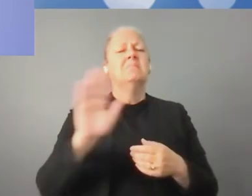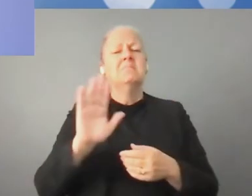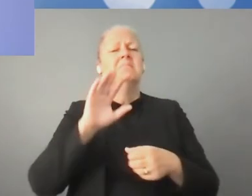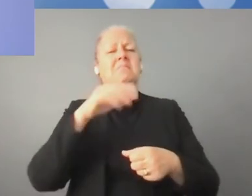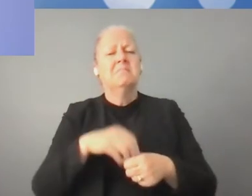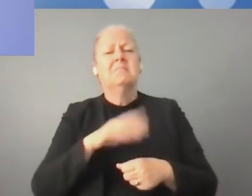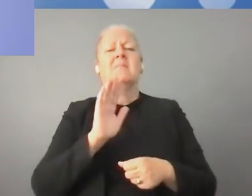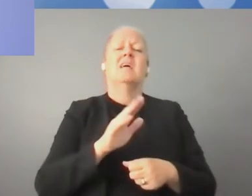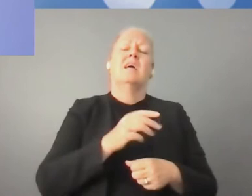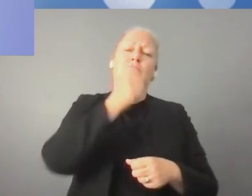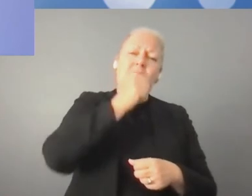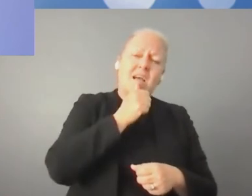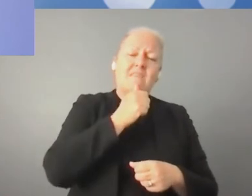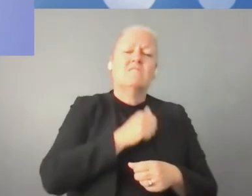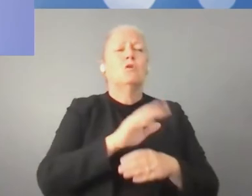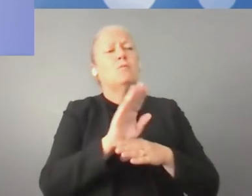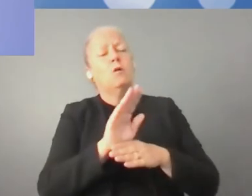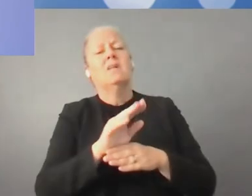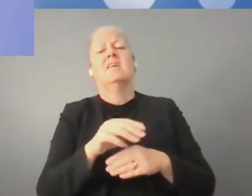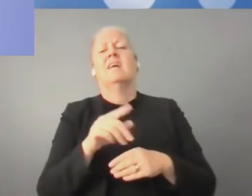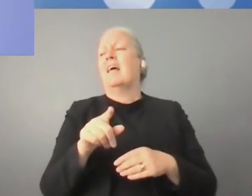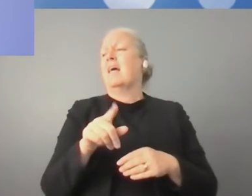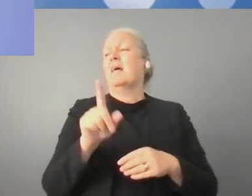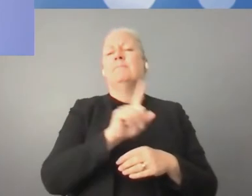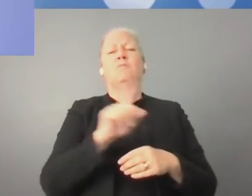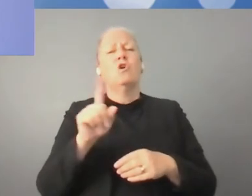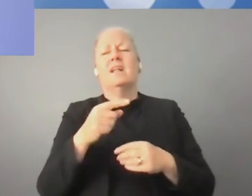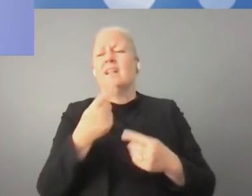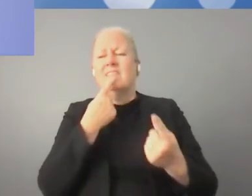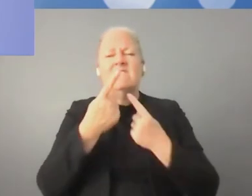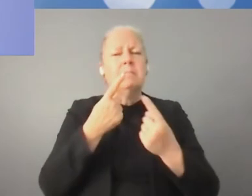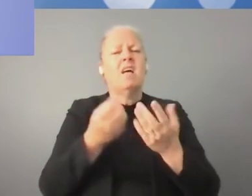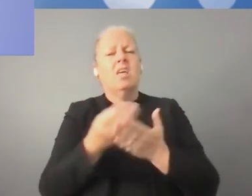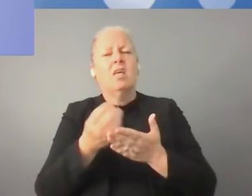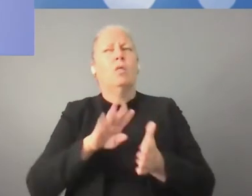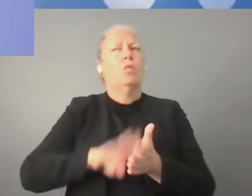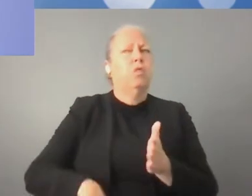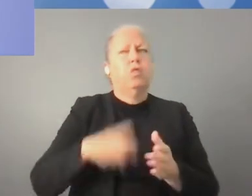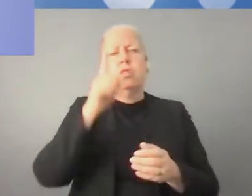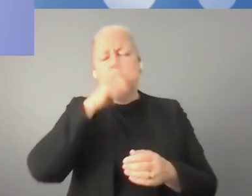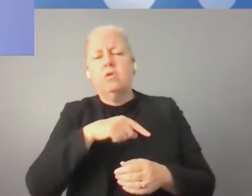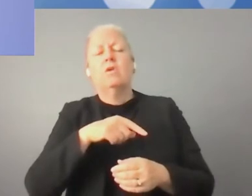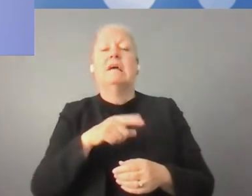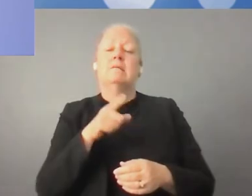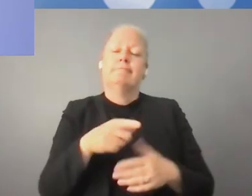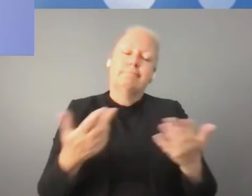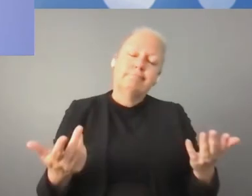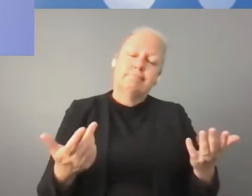w przestrzeni cyfrowej, a nie tylko offline. Chcemy walczyć z dezinformacją, z szerzeniem się